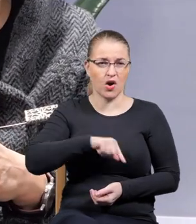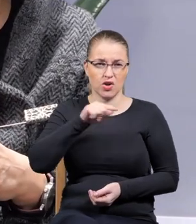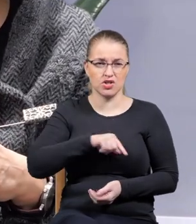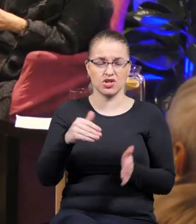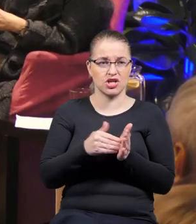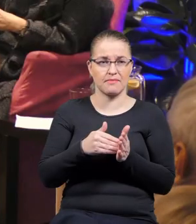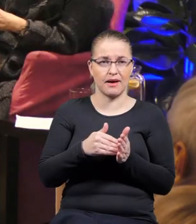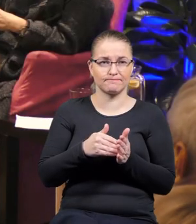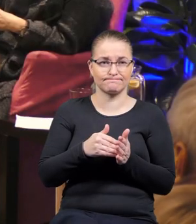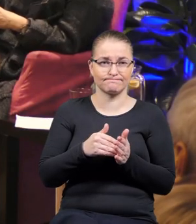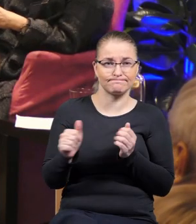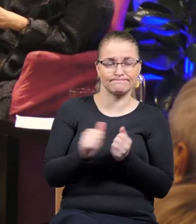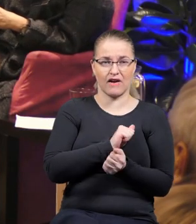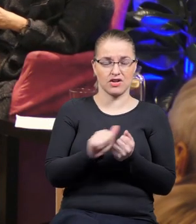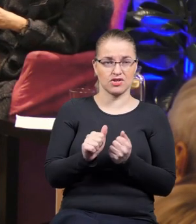trzeba się mierzyć,